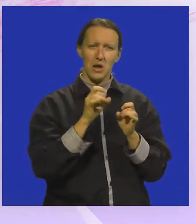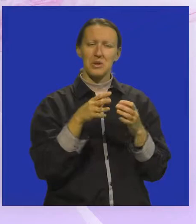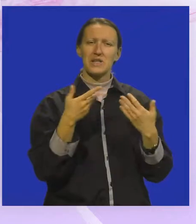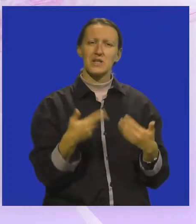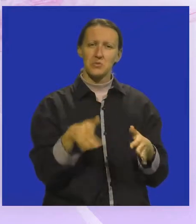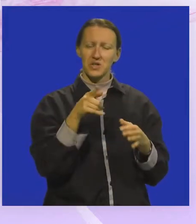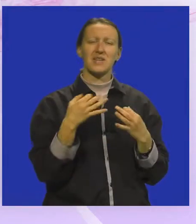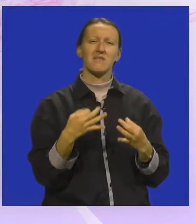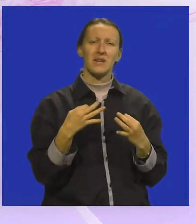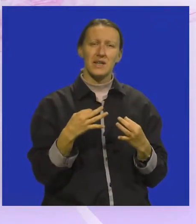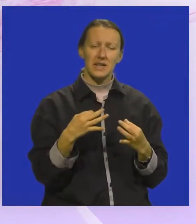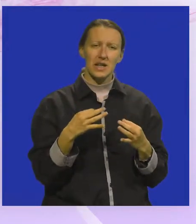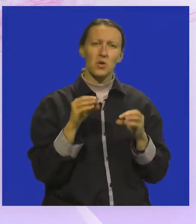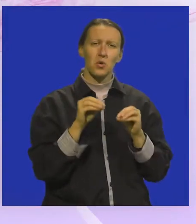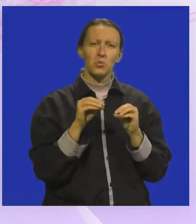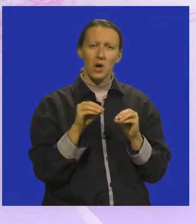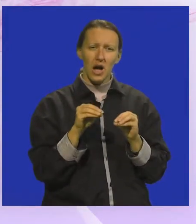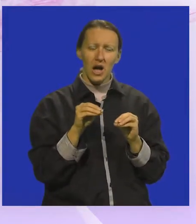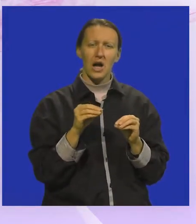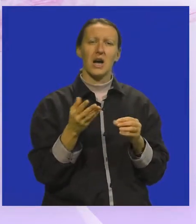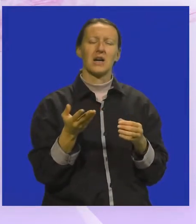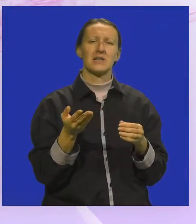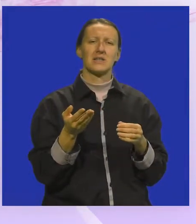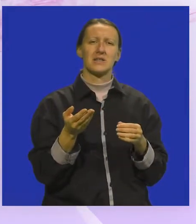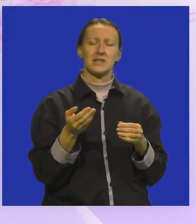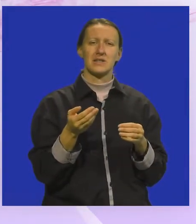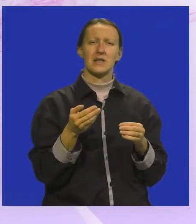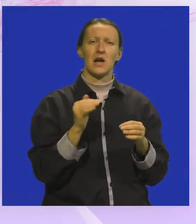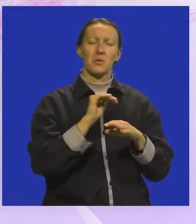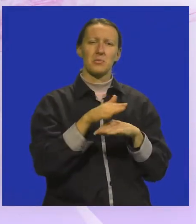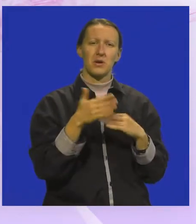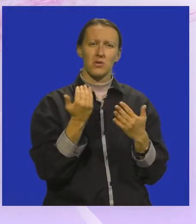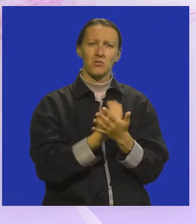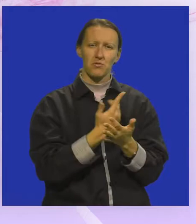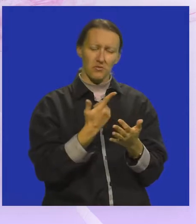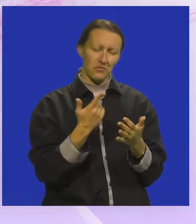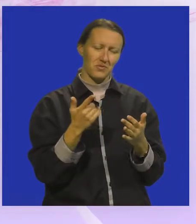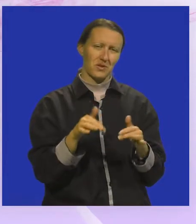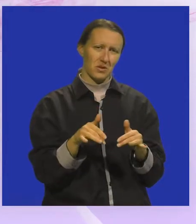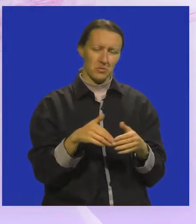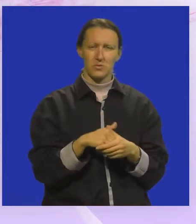izgubimo tu kvalitetu edukacije putem novih medija.